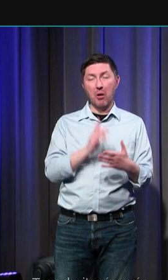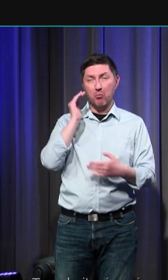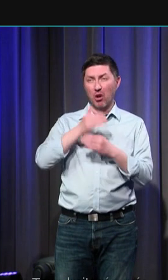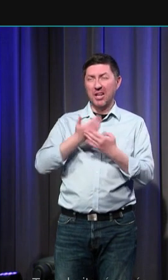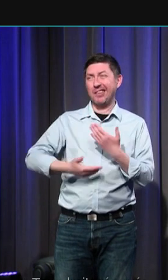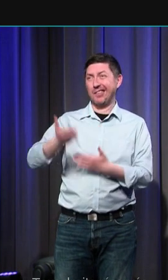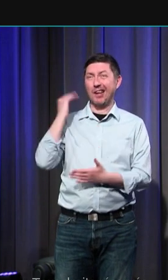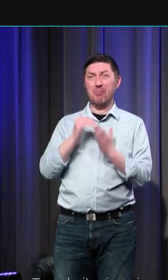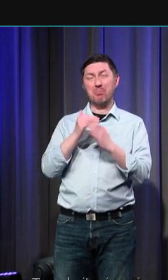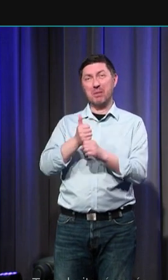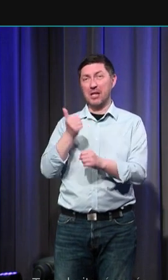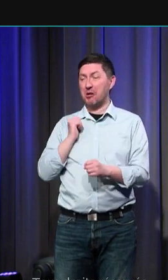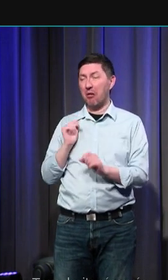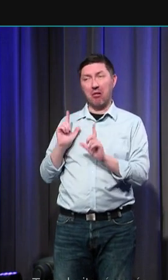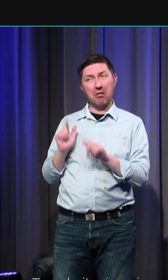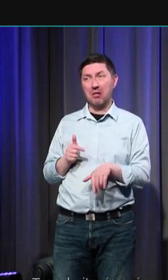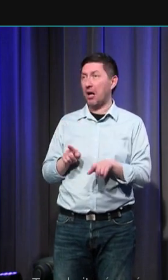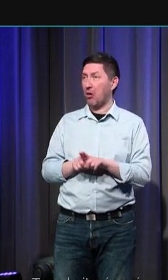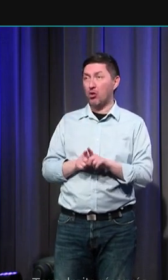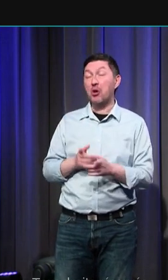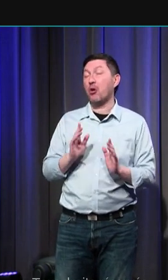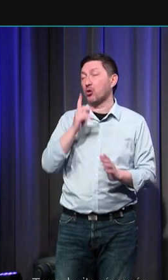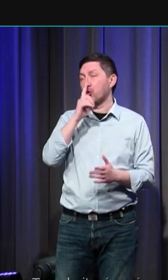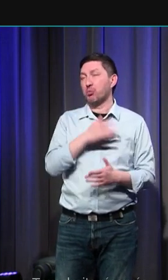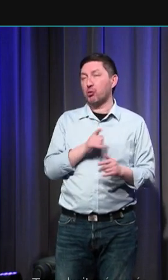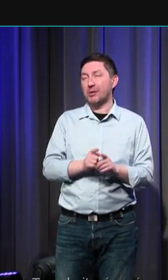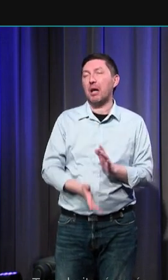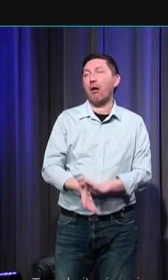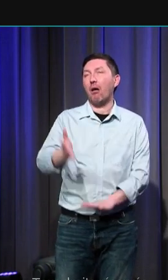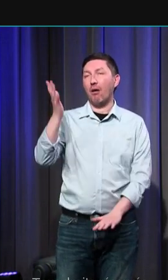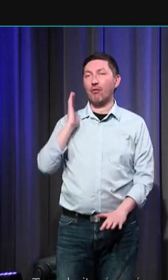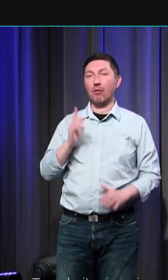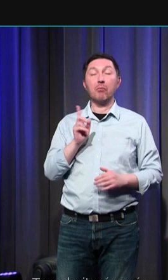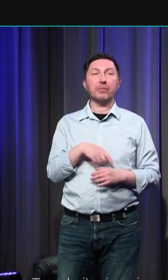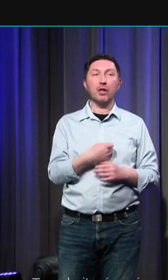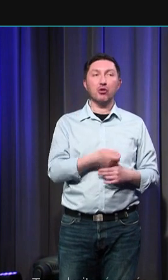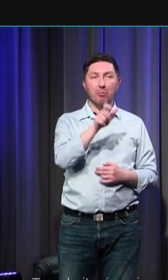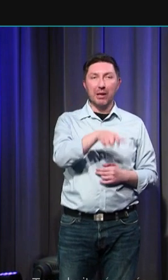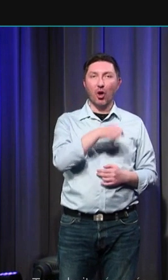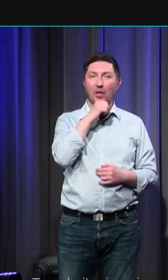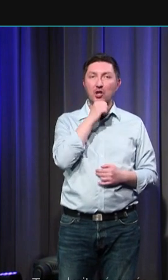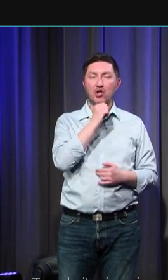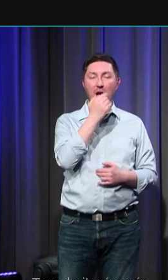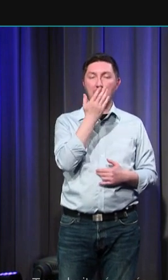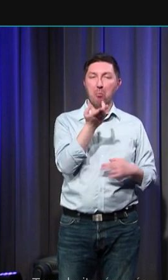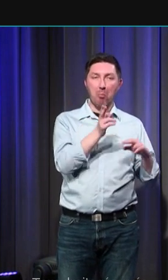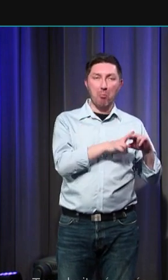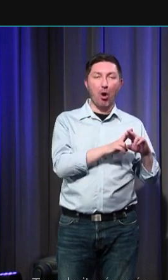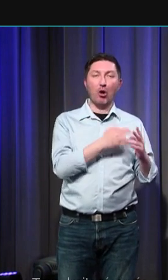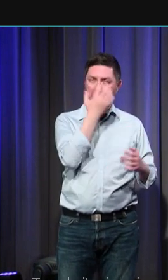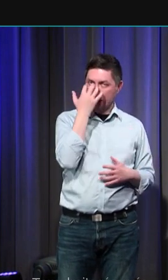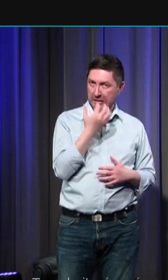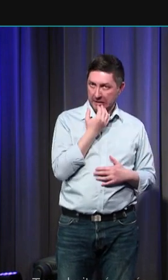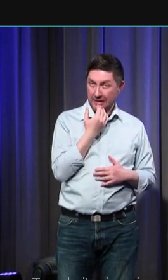-Âge vraisemblablement dans les périodes les plus reculées le deuil d'une personne âgée est un chagrin mais c'est normal le deuil d'un